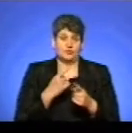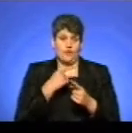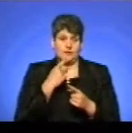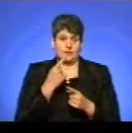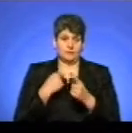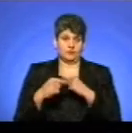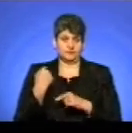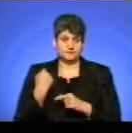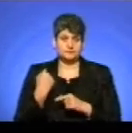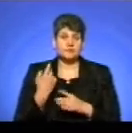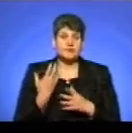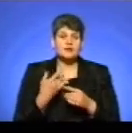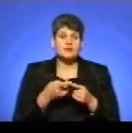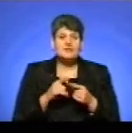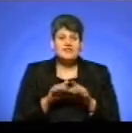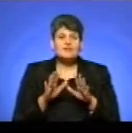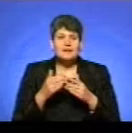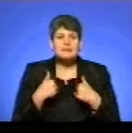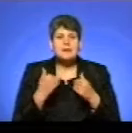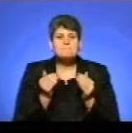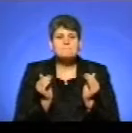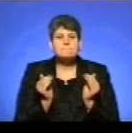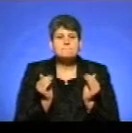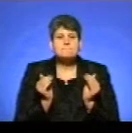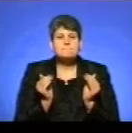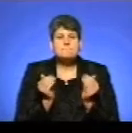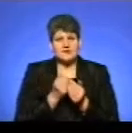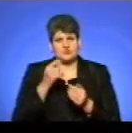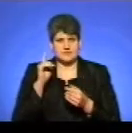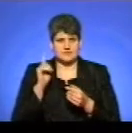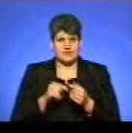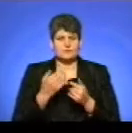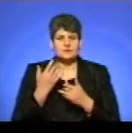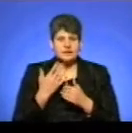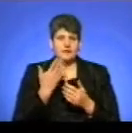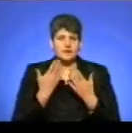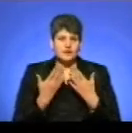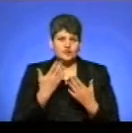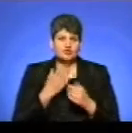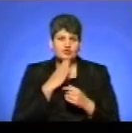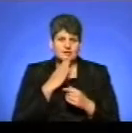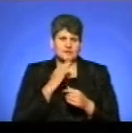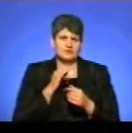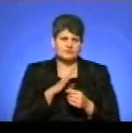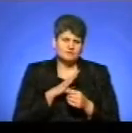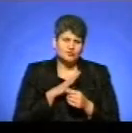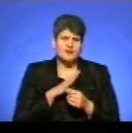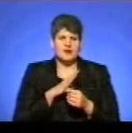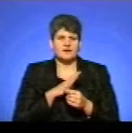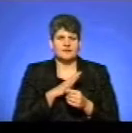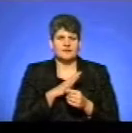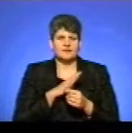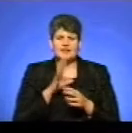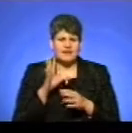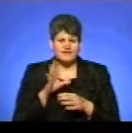просто ми про ці випадки менше знаємо, вони менше облікуються, оскільки якщо жінки ще час від часу, деякі жінки,